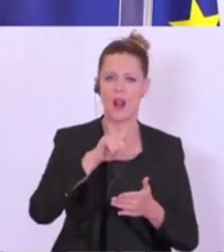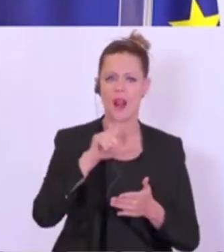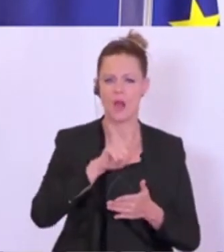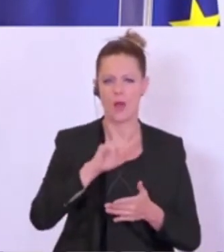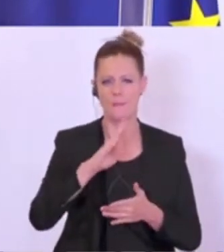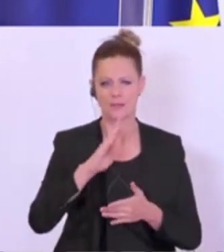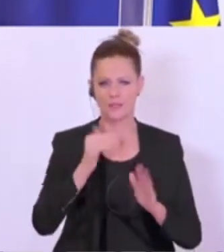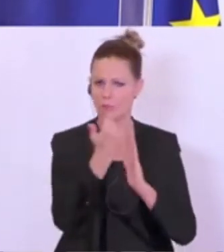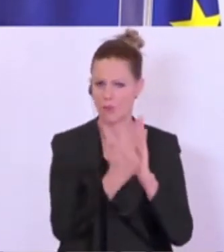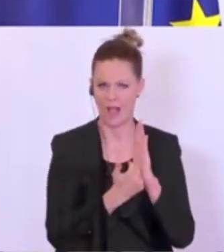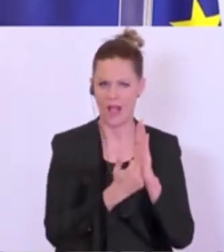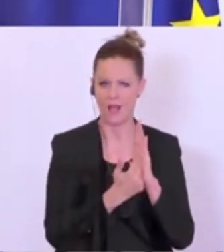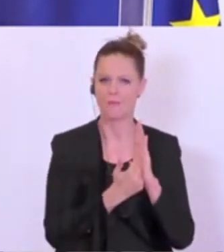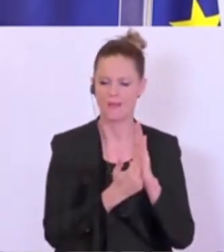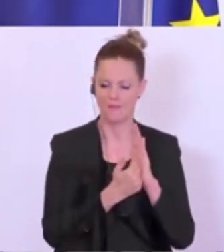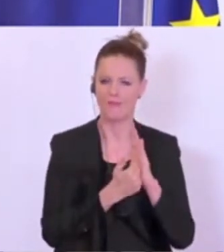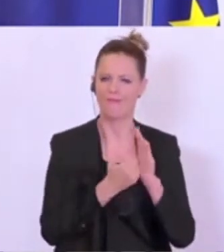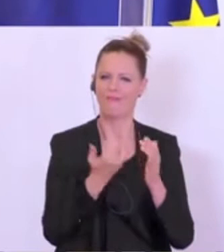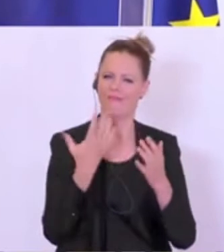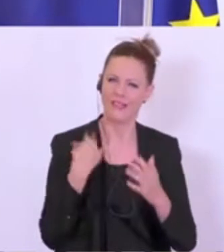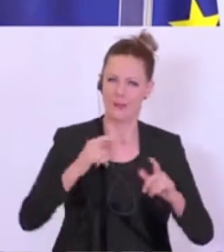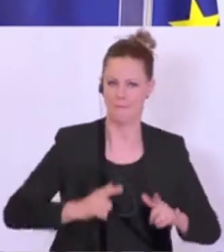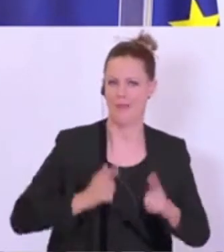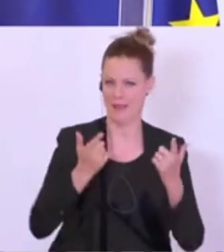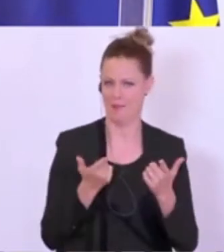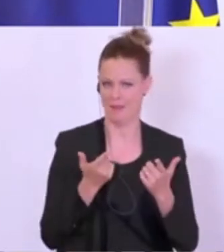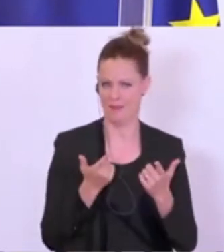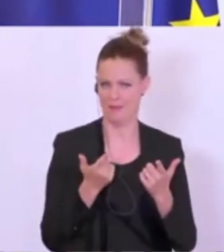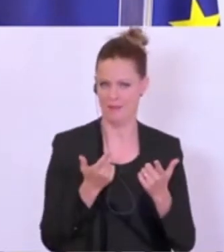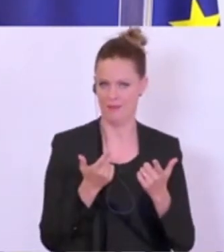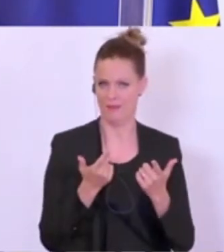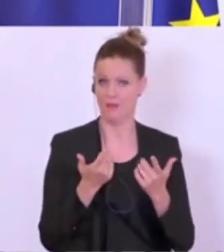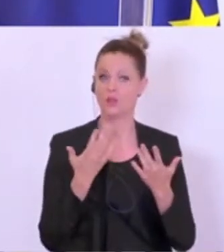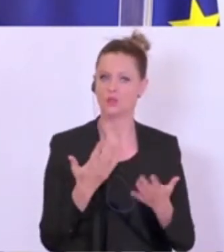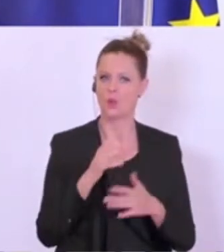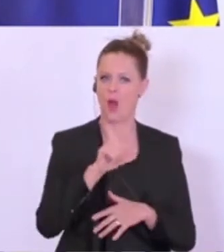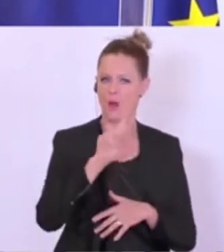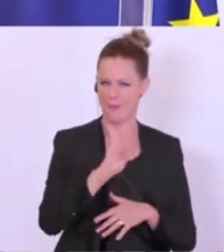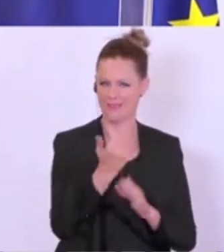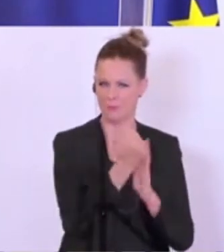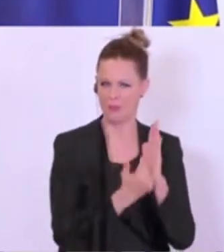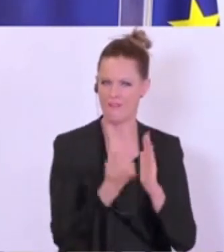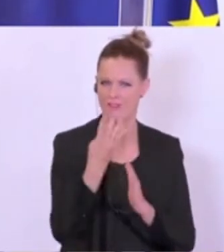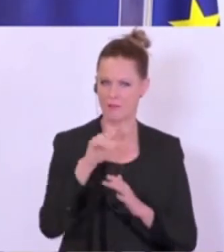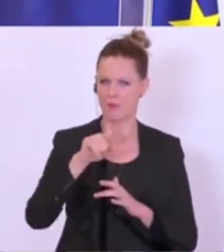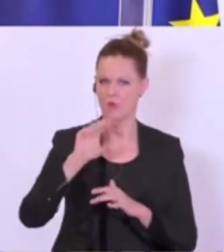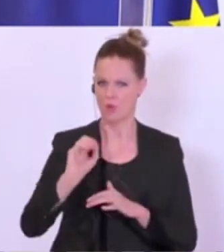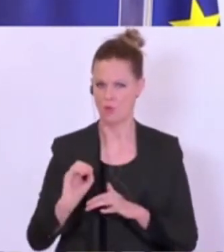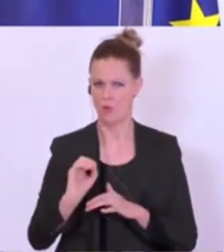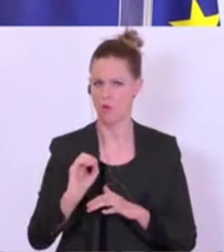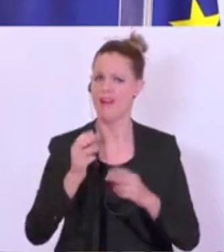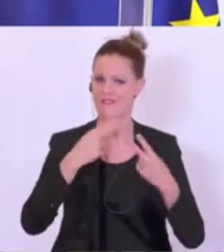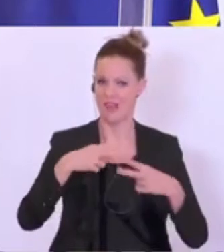Programm wieder zum Leben und führen wieder dieses Laura Bassi Programm 4.0